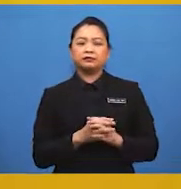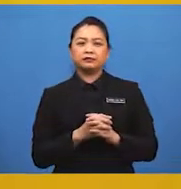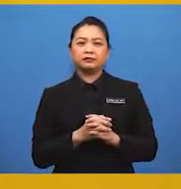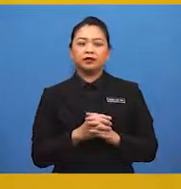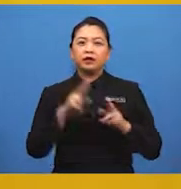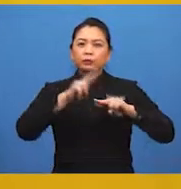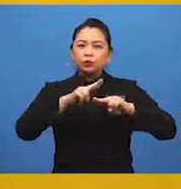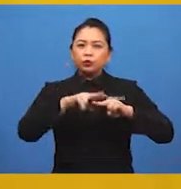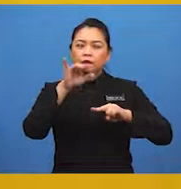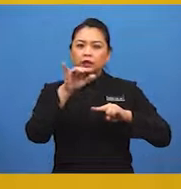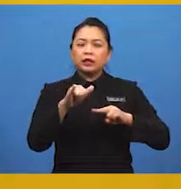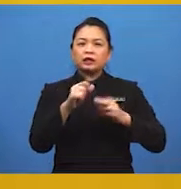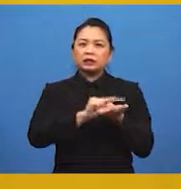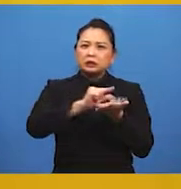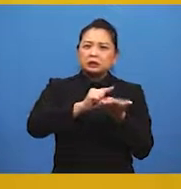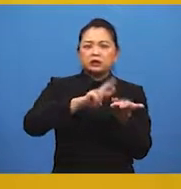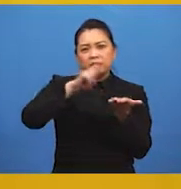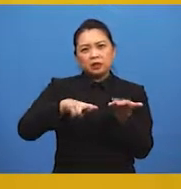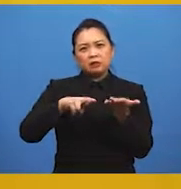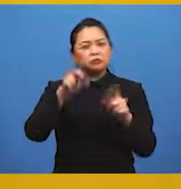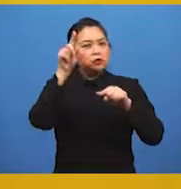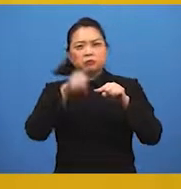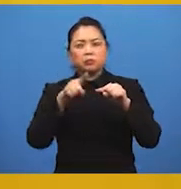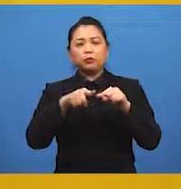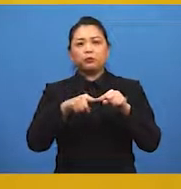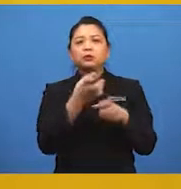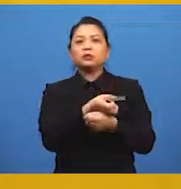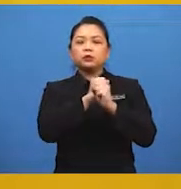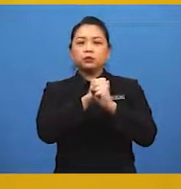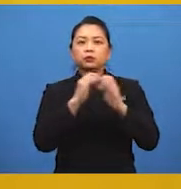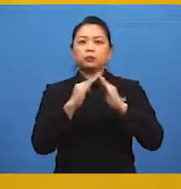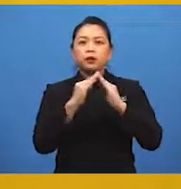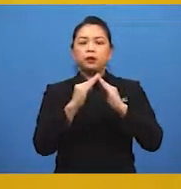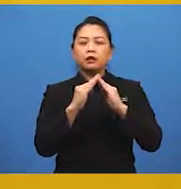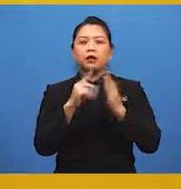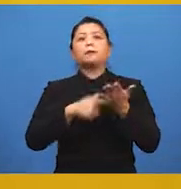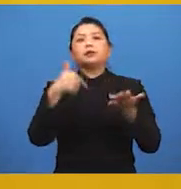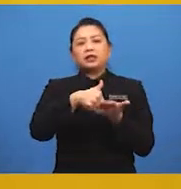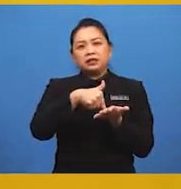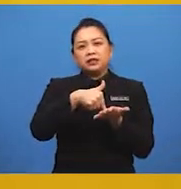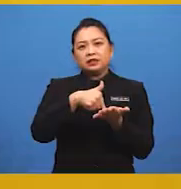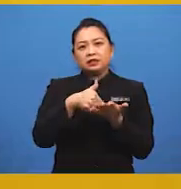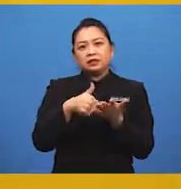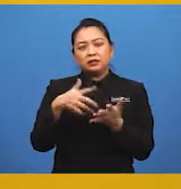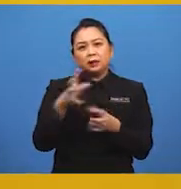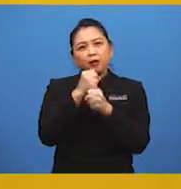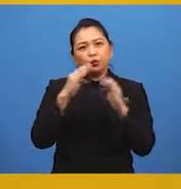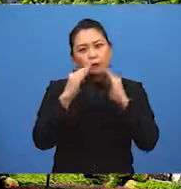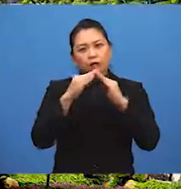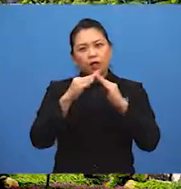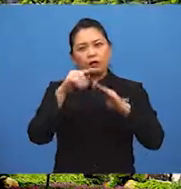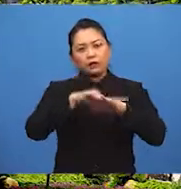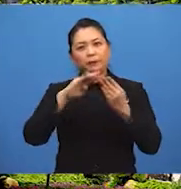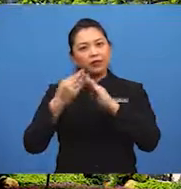Penduduk yang berpendapatan rendah tidak mampu untuk menyewa rumah apatah lagi memiliki rumah di